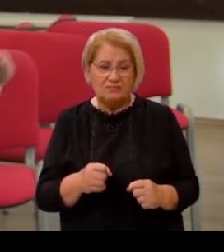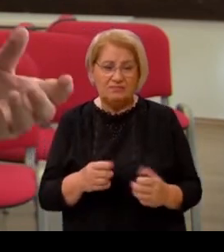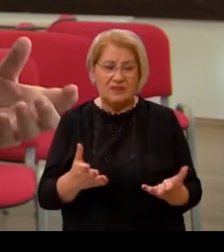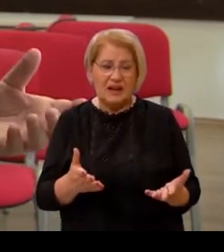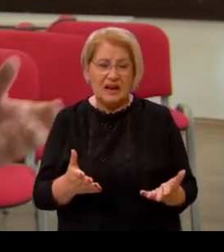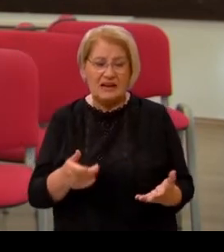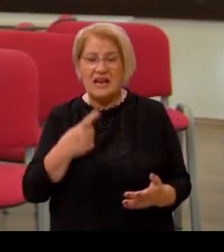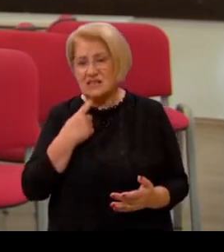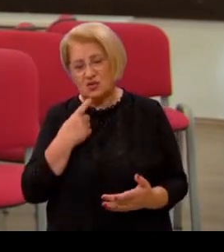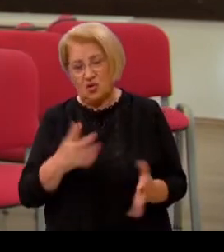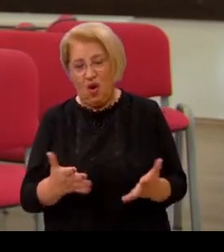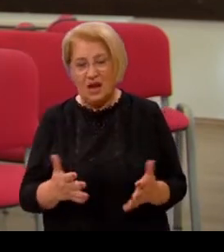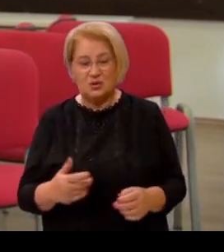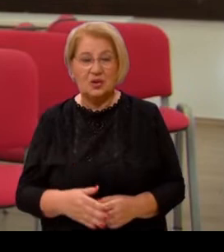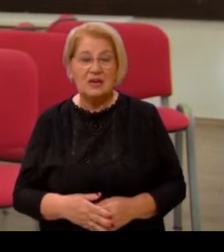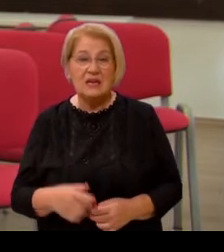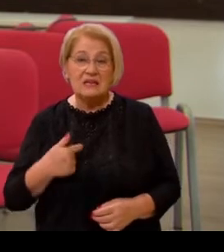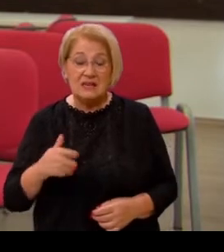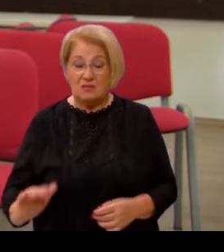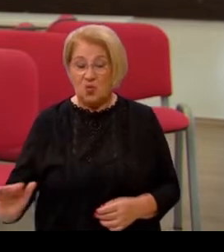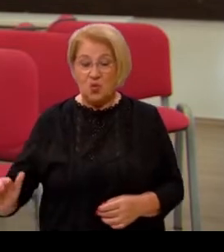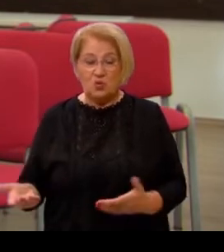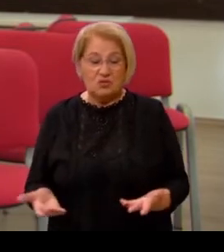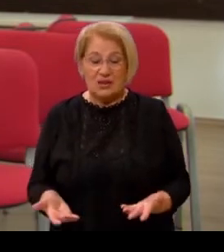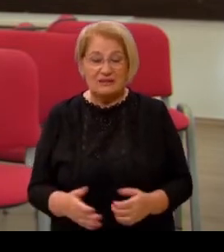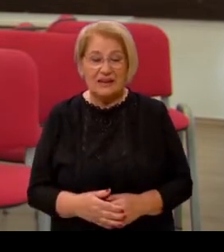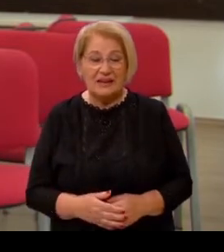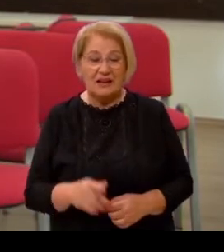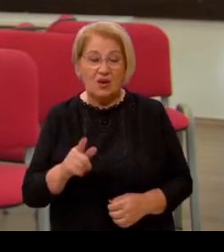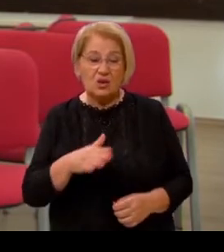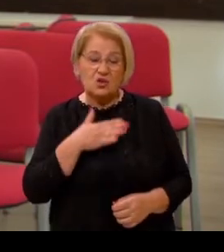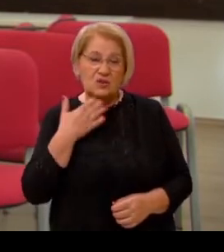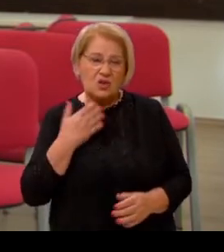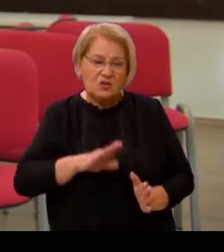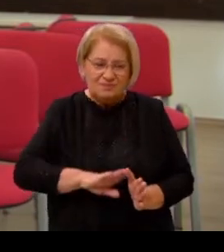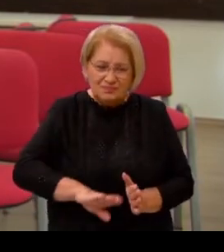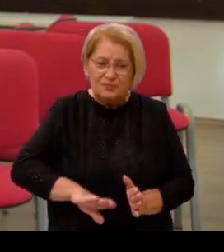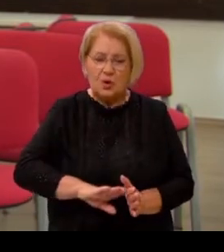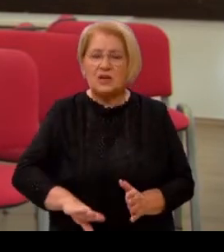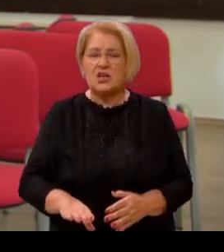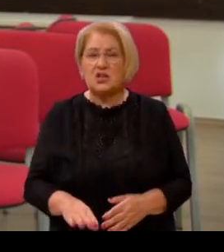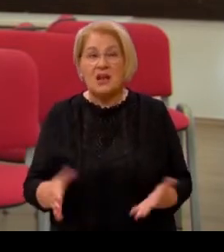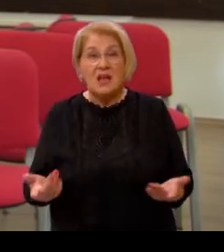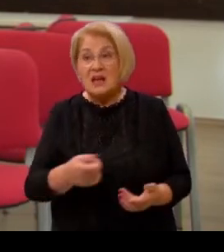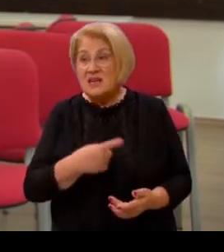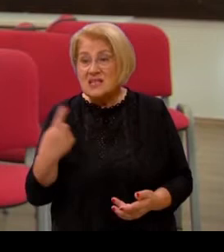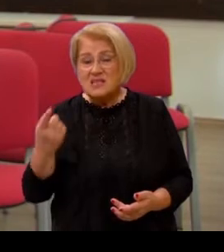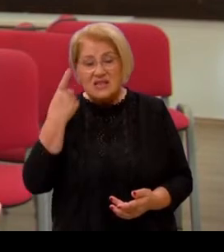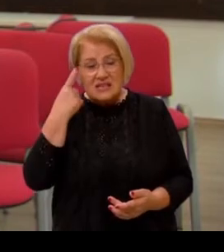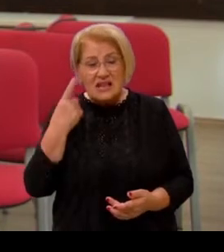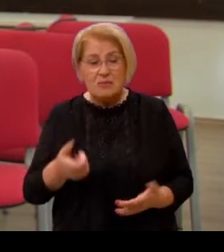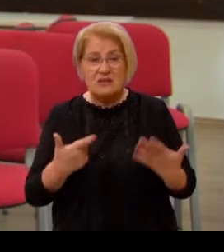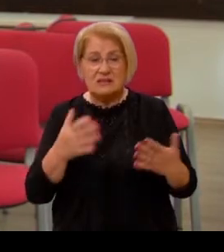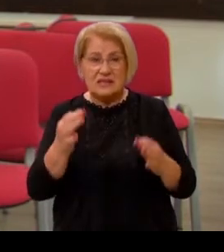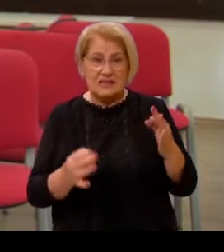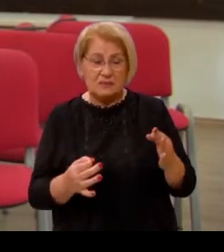i za čokoladicu za vlastito unuće. Oni su već dovoljno poniženi i kad znamo da 75% svih